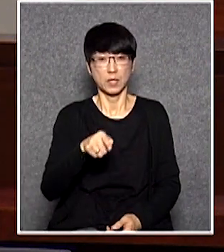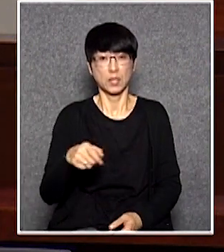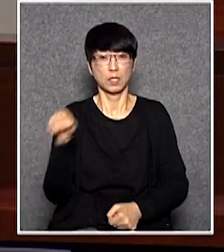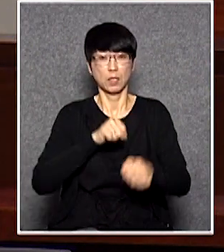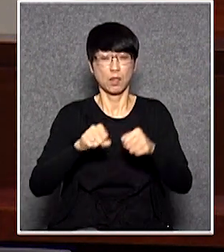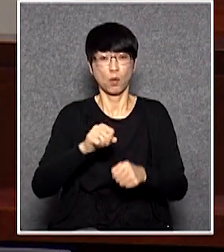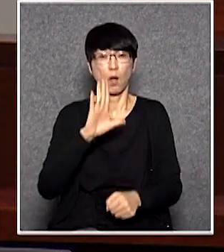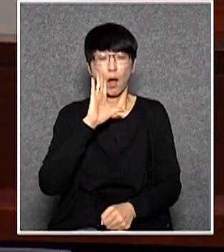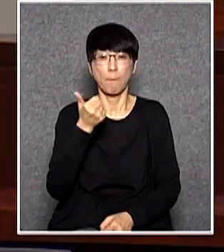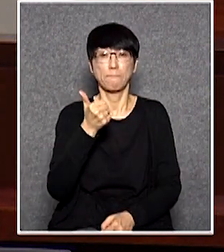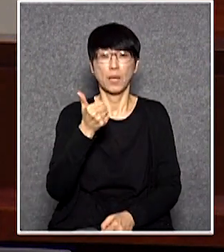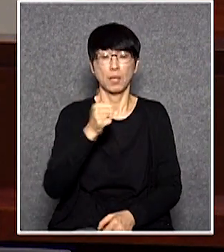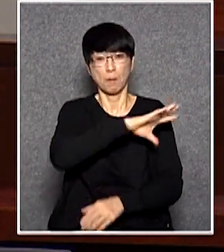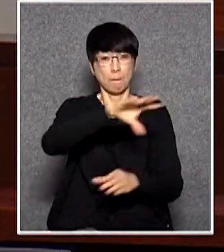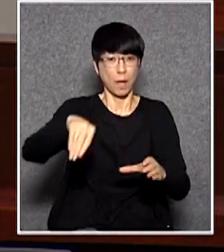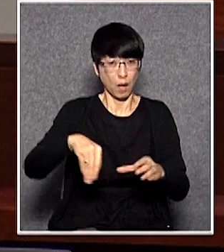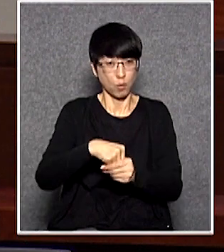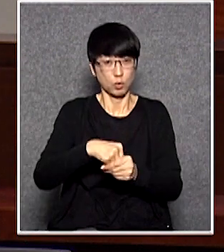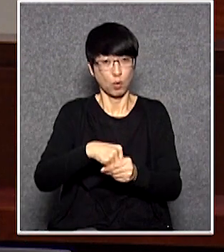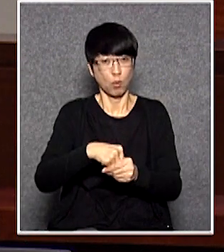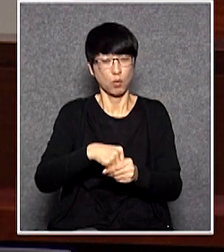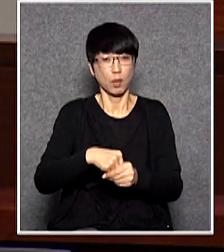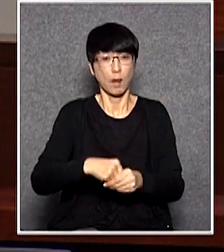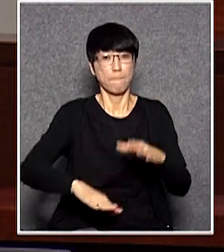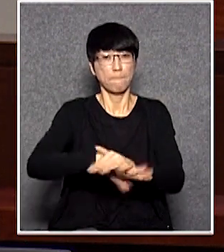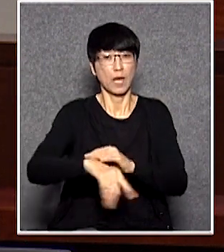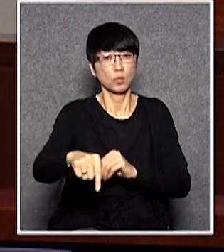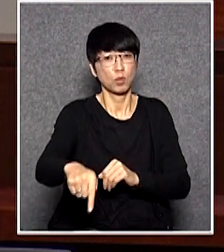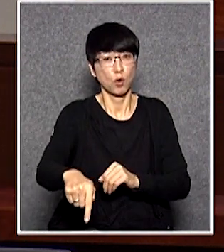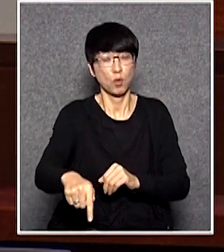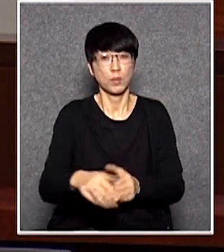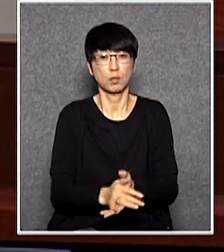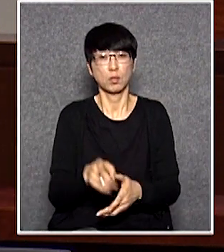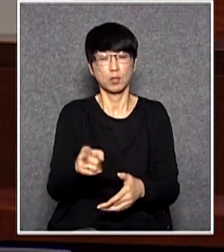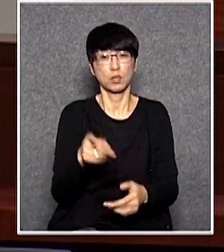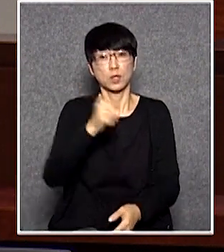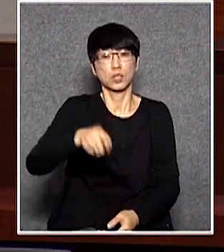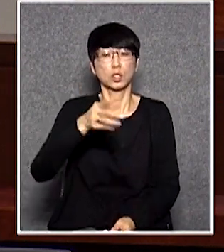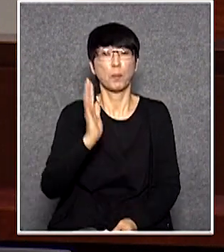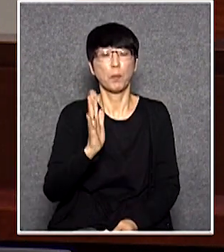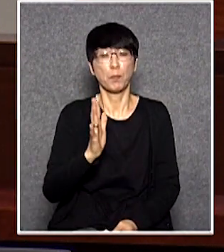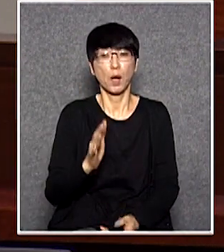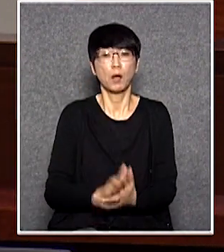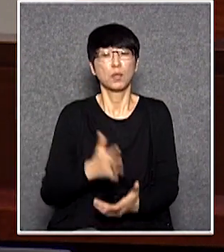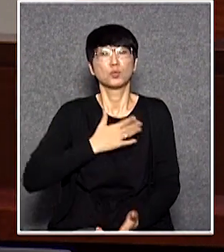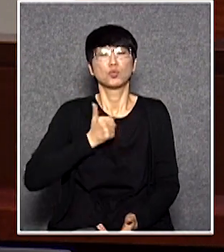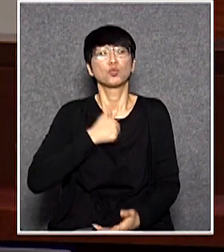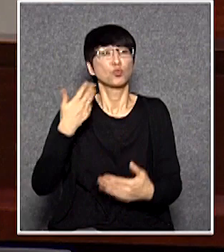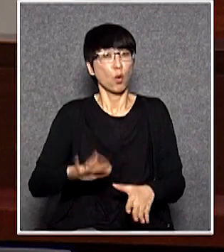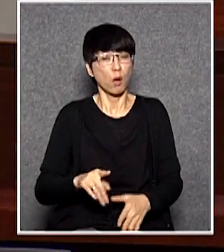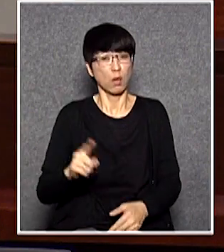一條數給你是不是我擺出去我預計了那些1500元的那未必你每次來的是不是